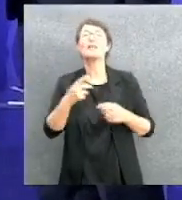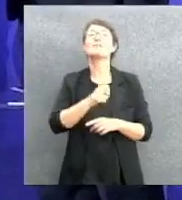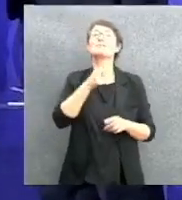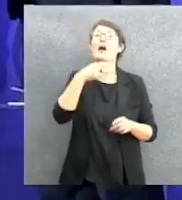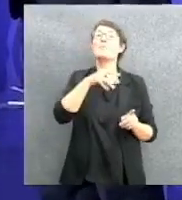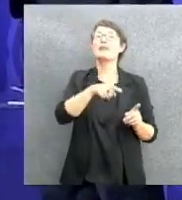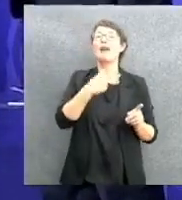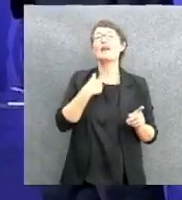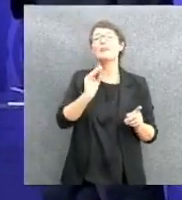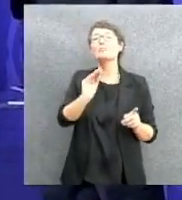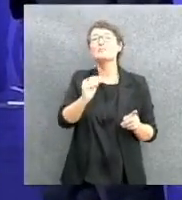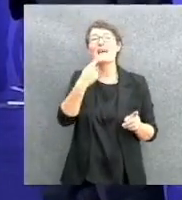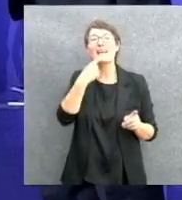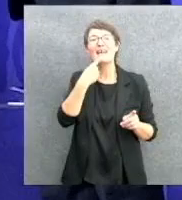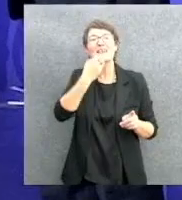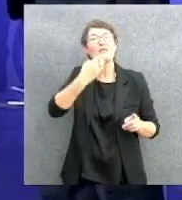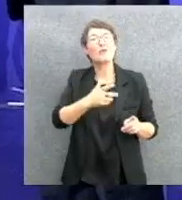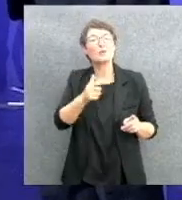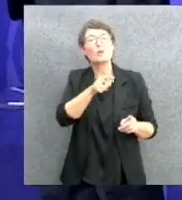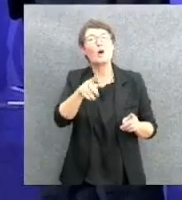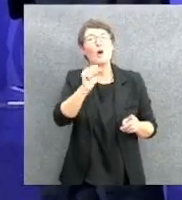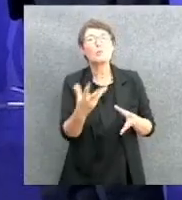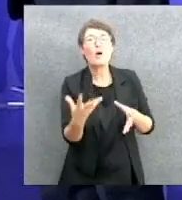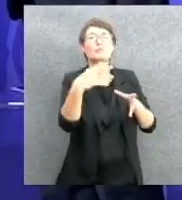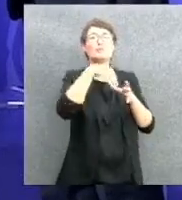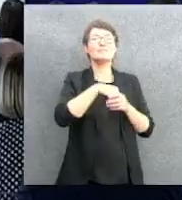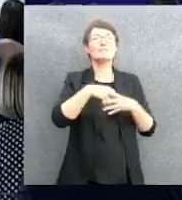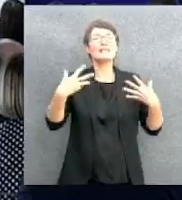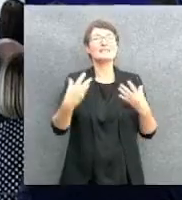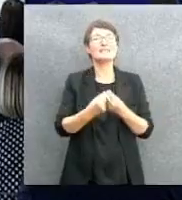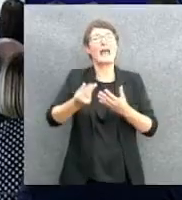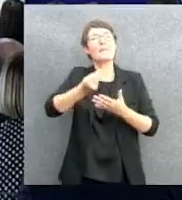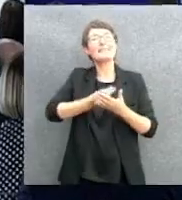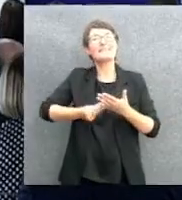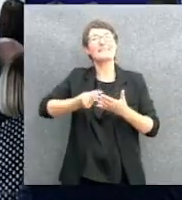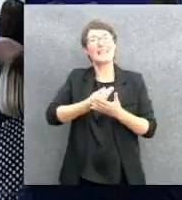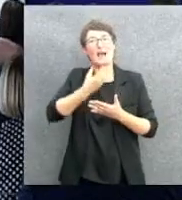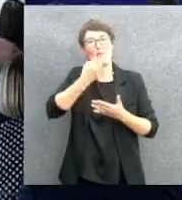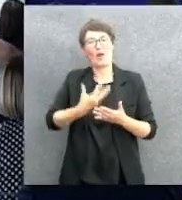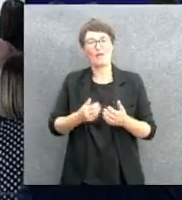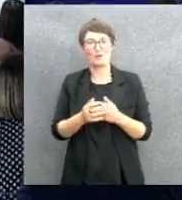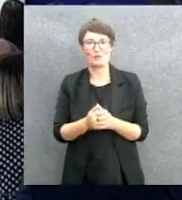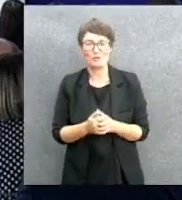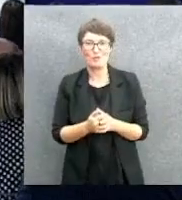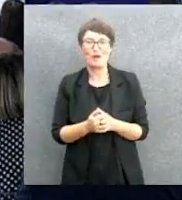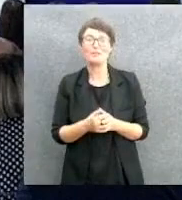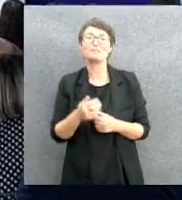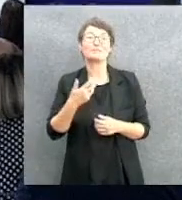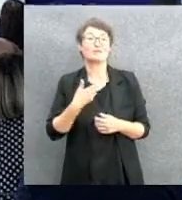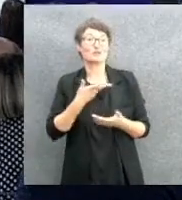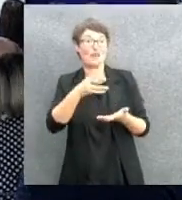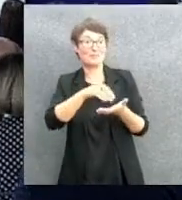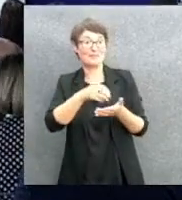costruire un mondo migliore e possibilmente più fortunato per loro. Visto che c'è Malagò, nel